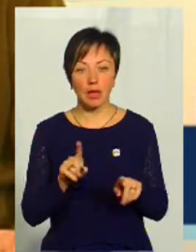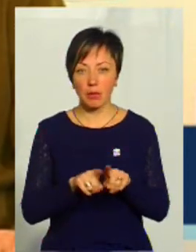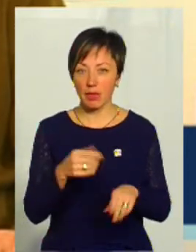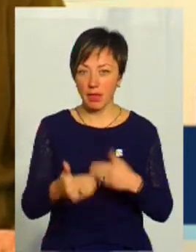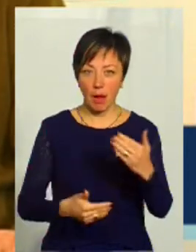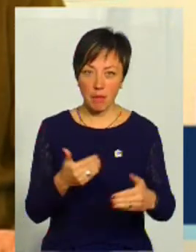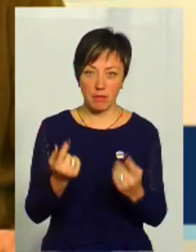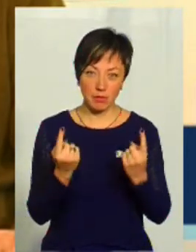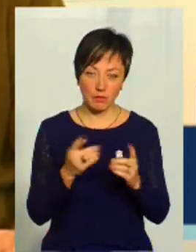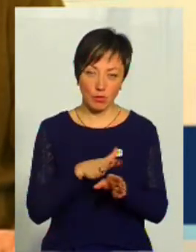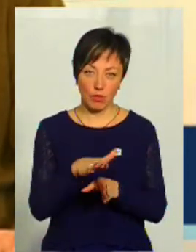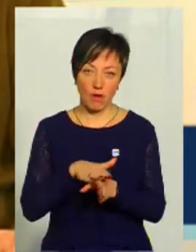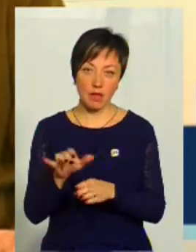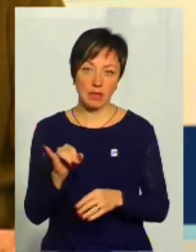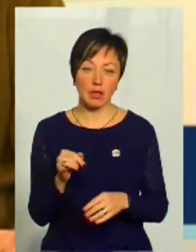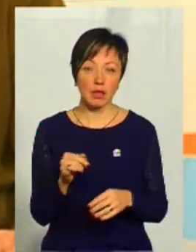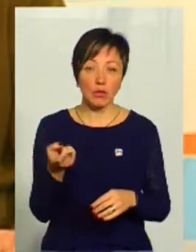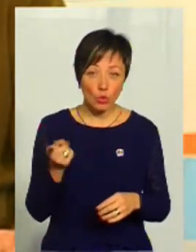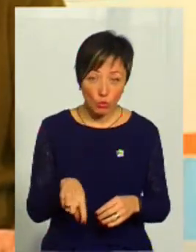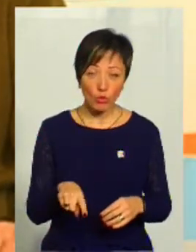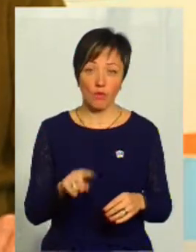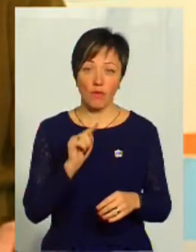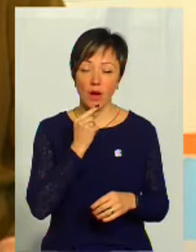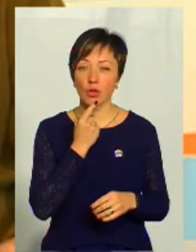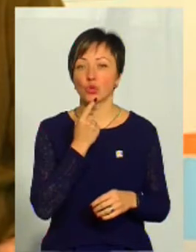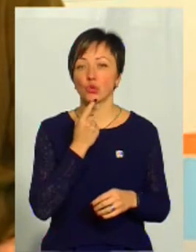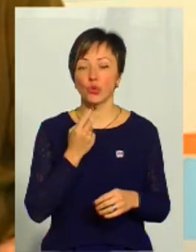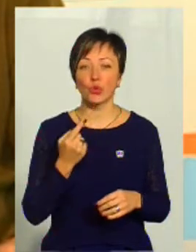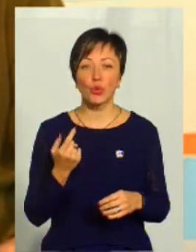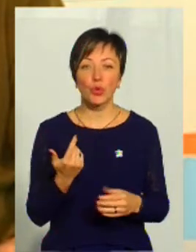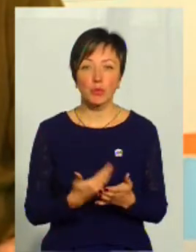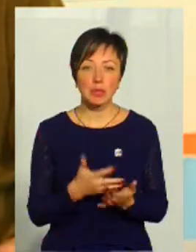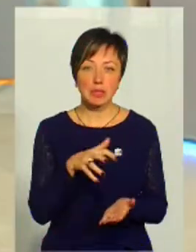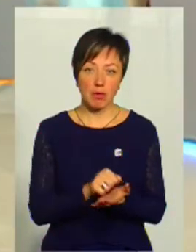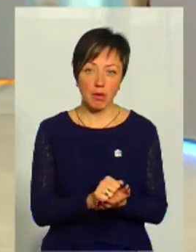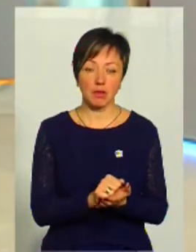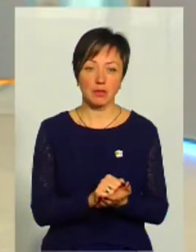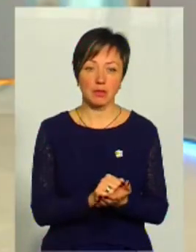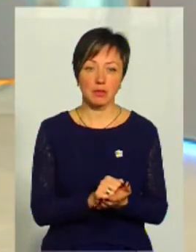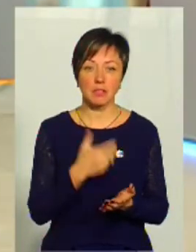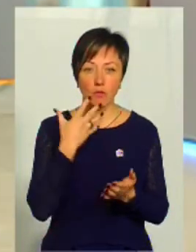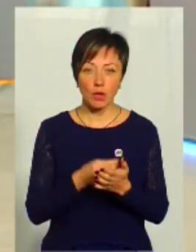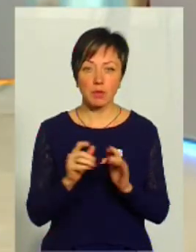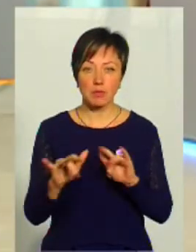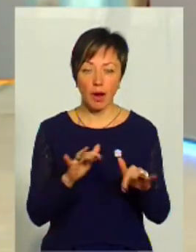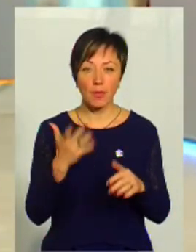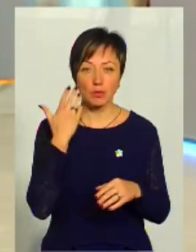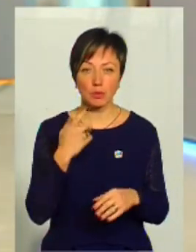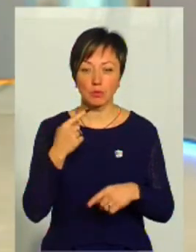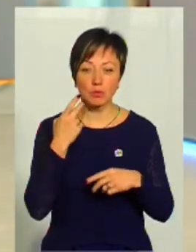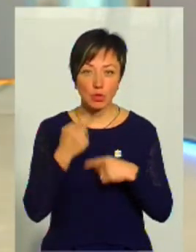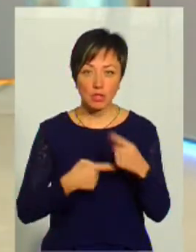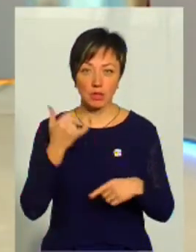такими темпами дуже значними відбувається, і тому дуже важко там займатися цим, ну, своїми справами, коли